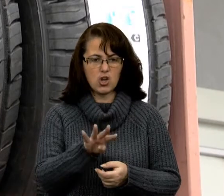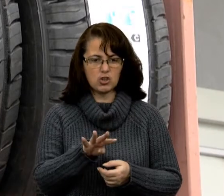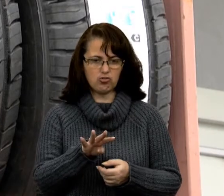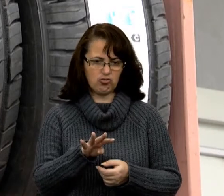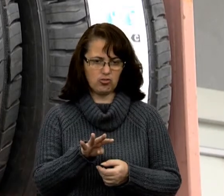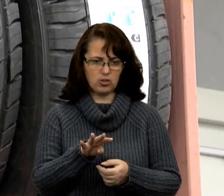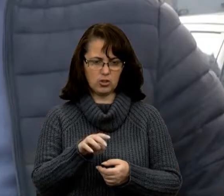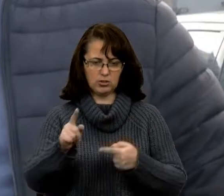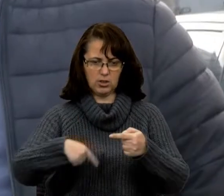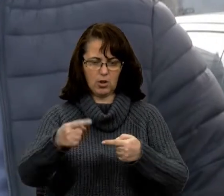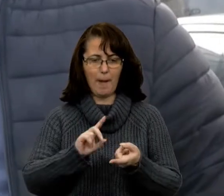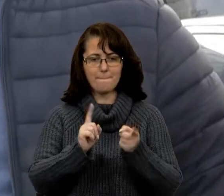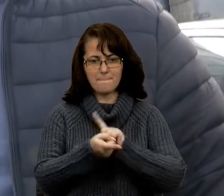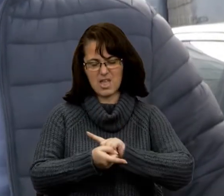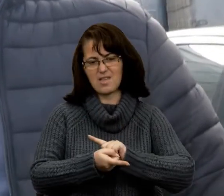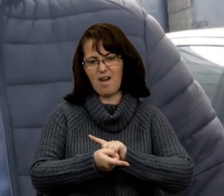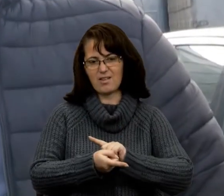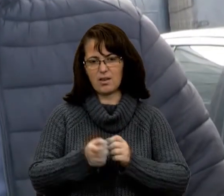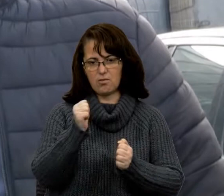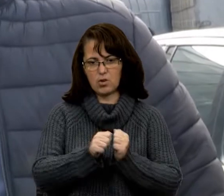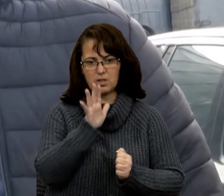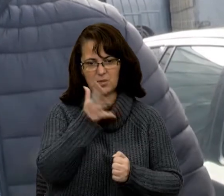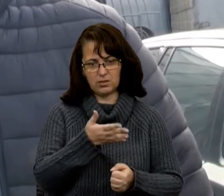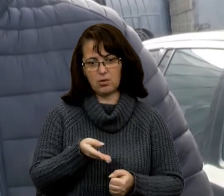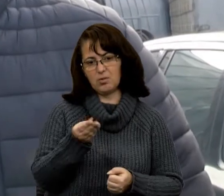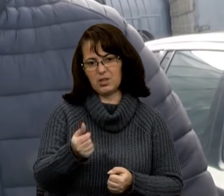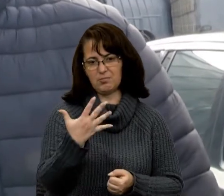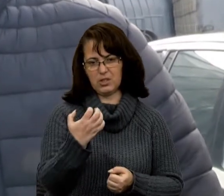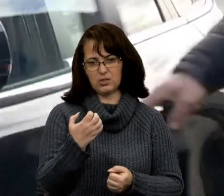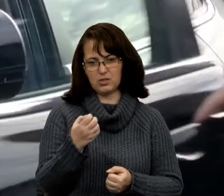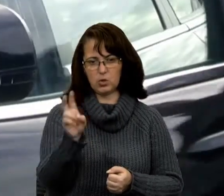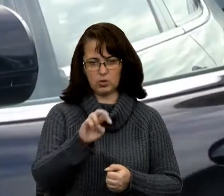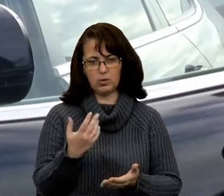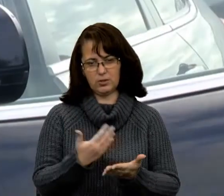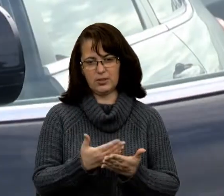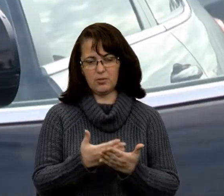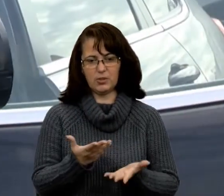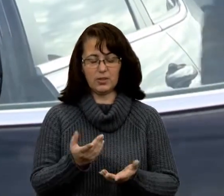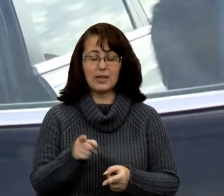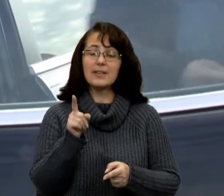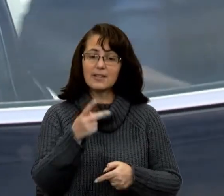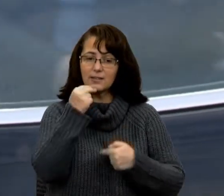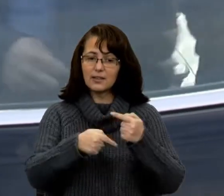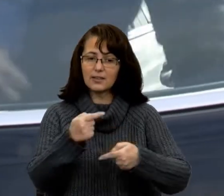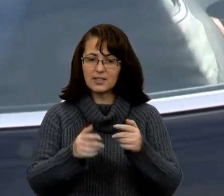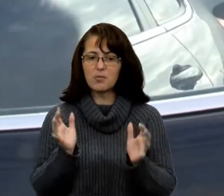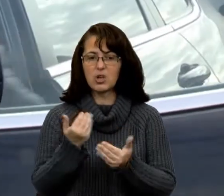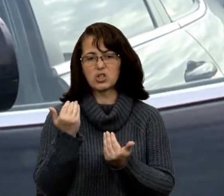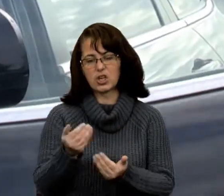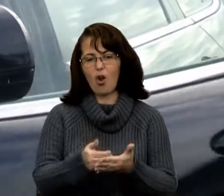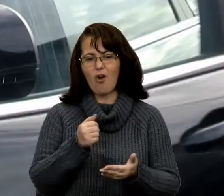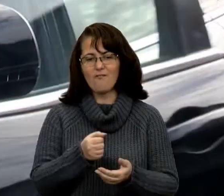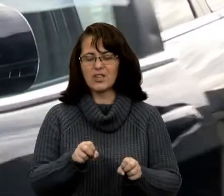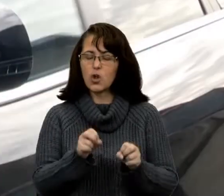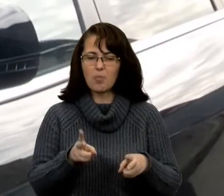щоп'ять років. Викладає за це в середньому 500 доларів. Зізнається, така традиція і береже його від небезпечних ситуацій на дорогах